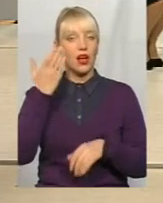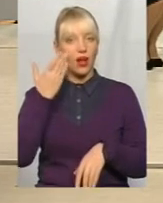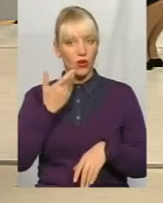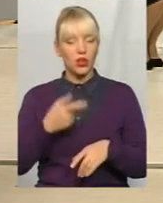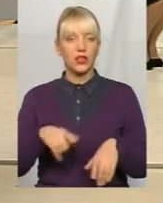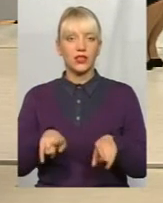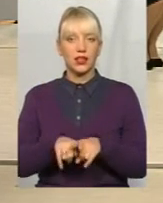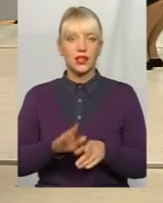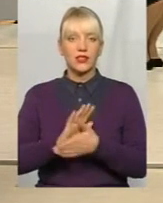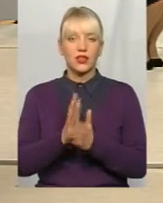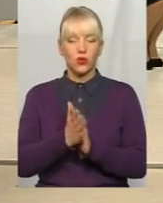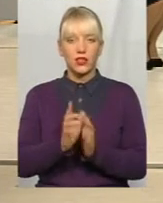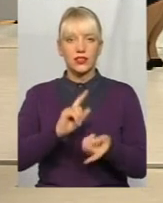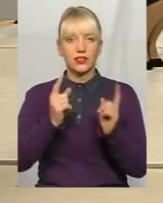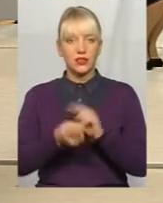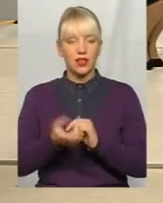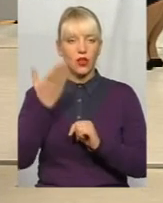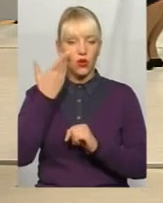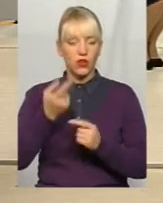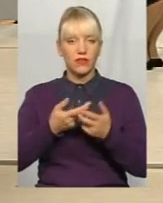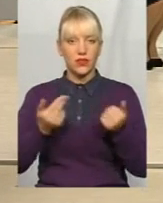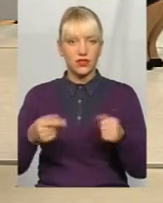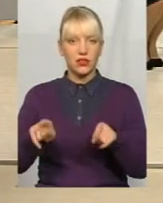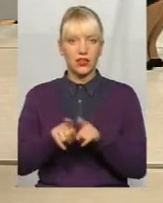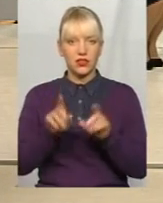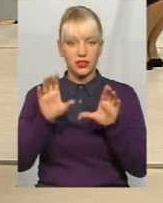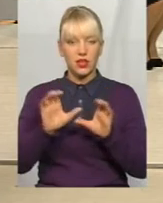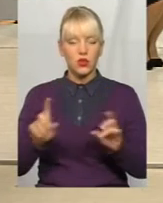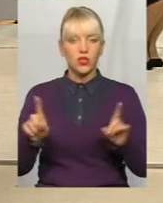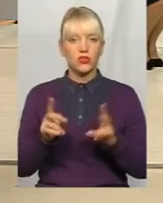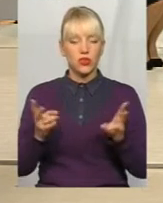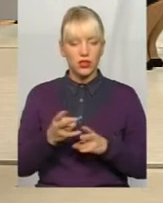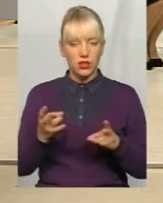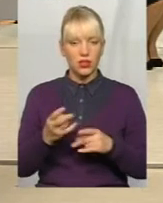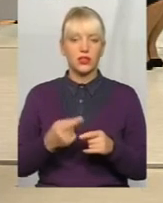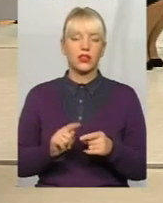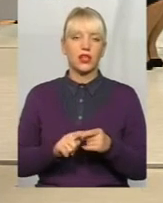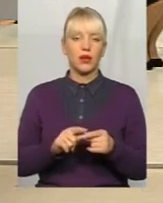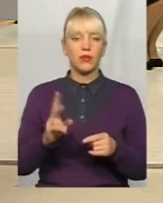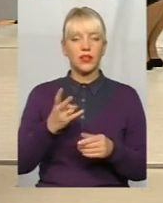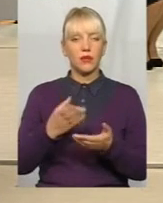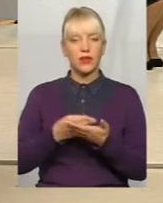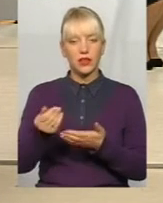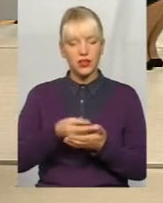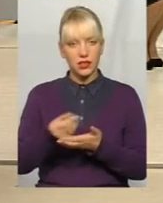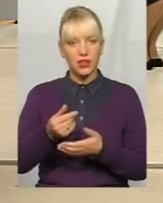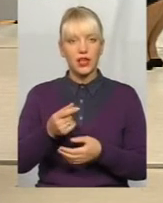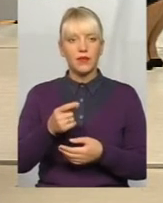така ситуація в Україні, коли визнали такі закони, що треба підтвердити свою процедачу, сплачування,